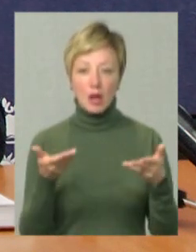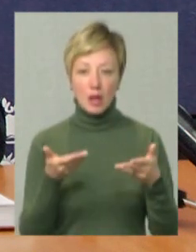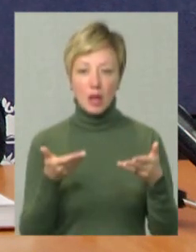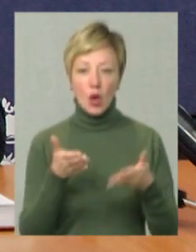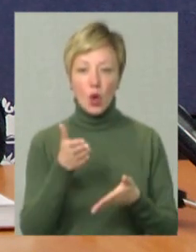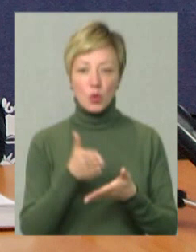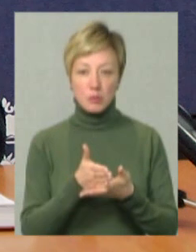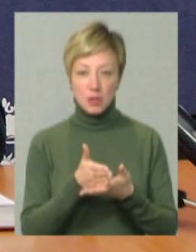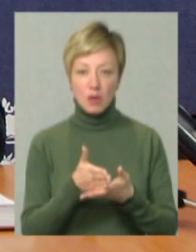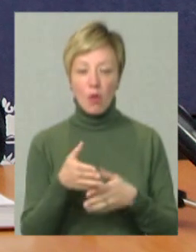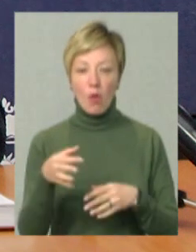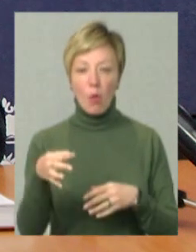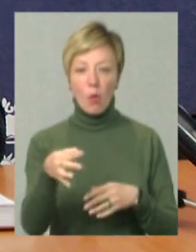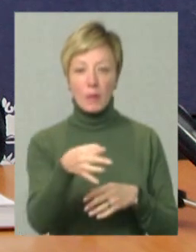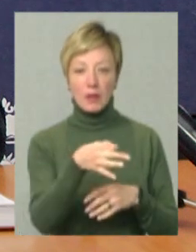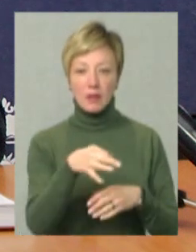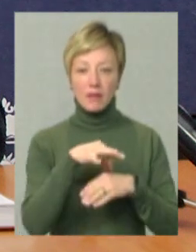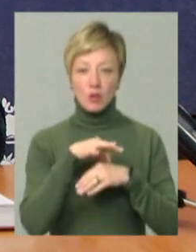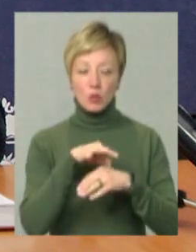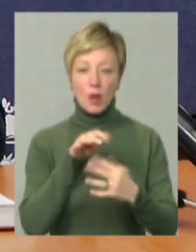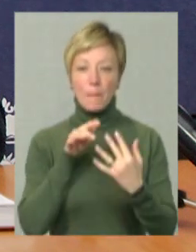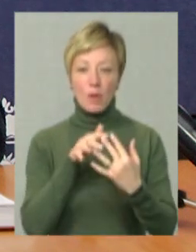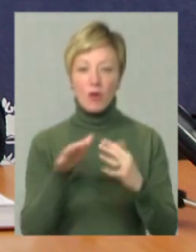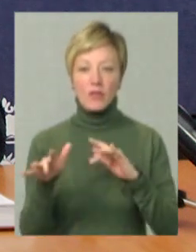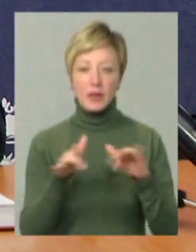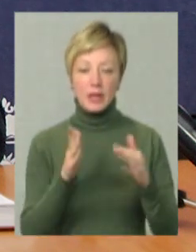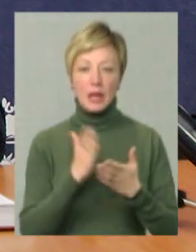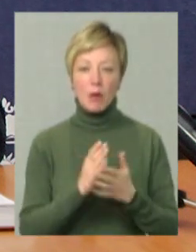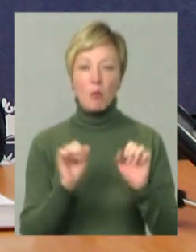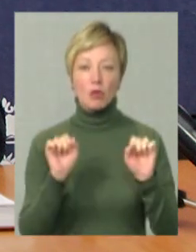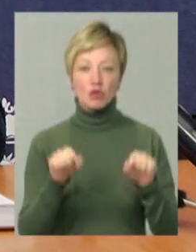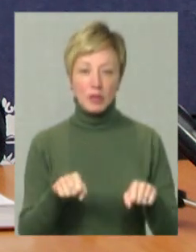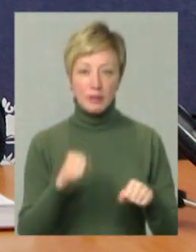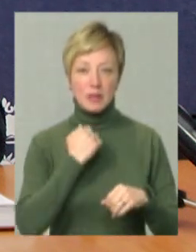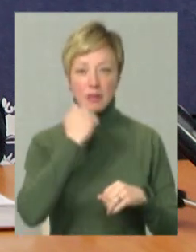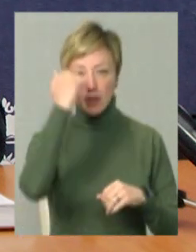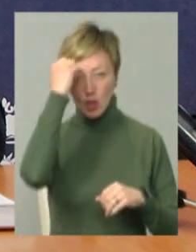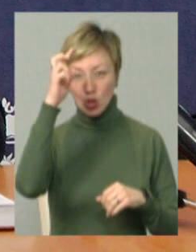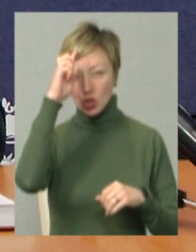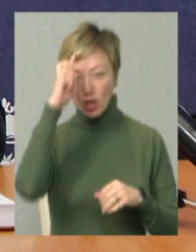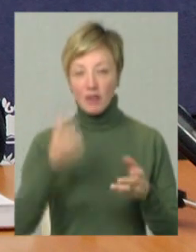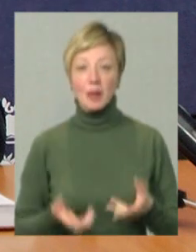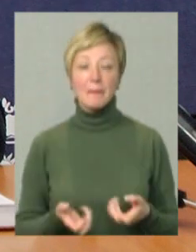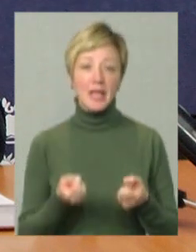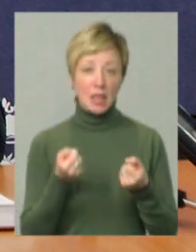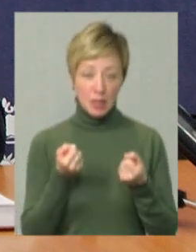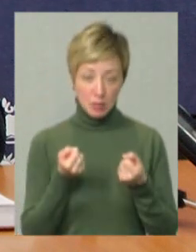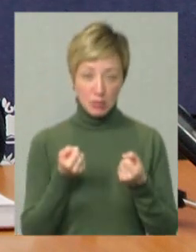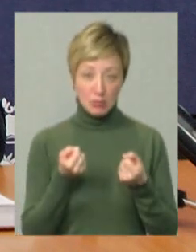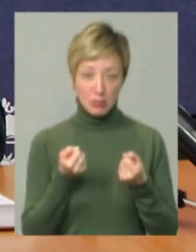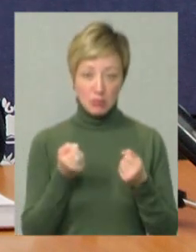розміщений в областях, де ведуться бойові дії, є можливість завдяки державній підтримці